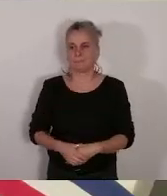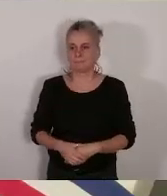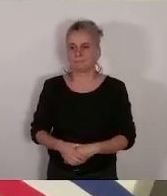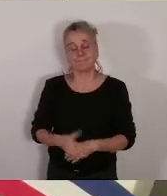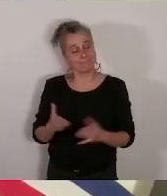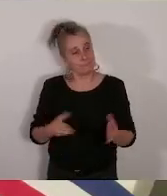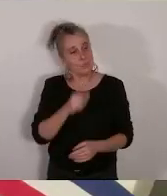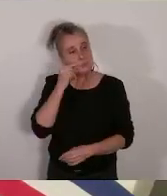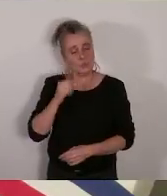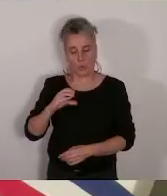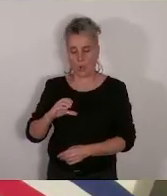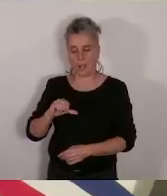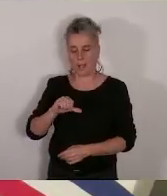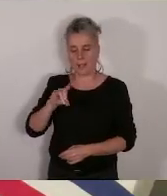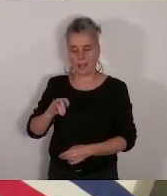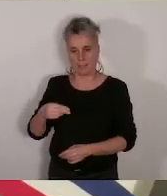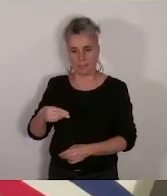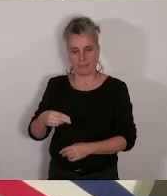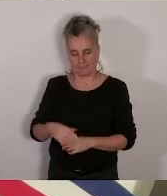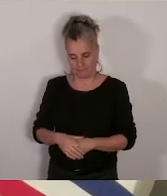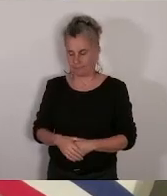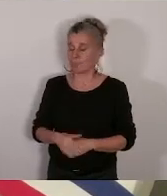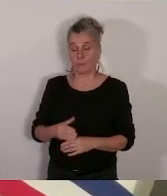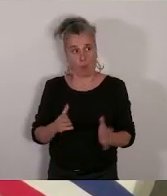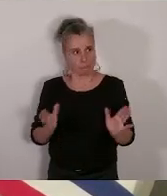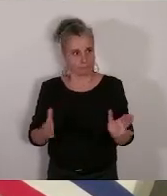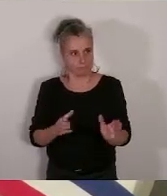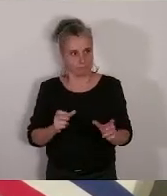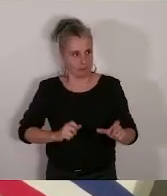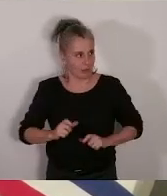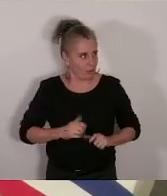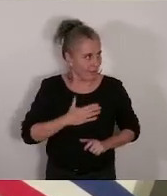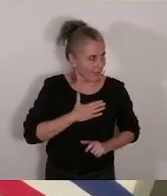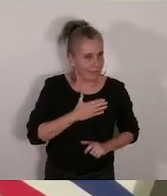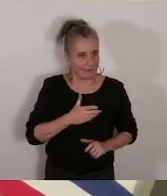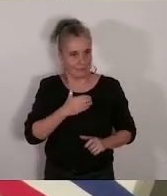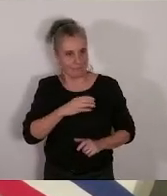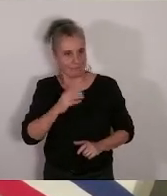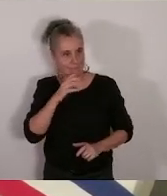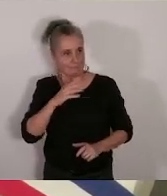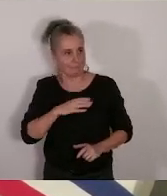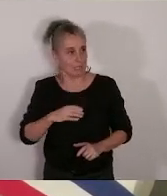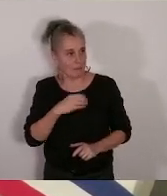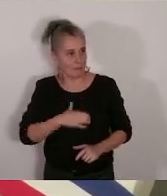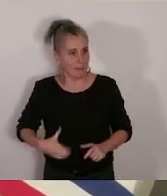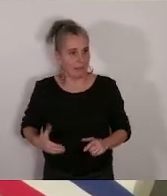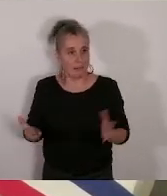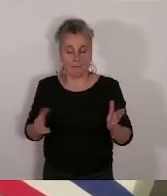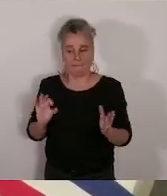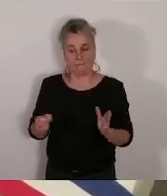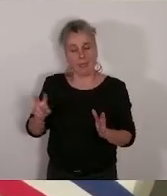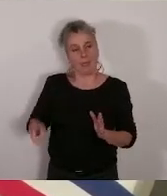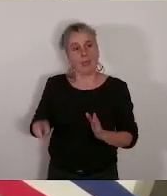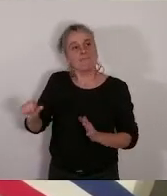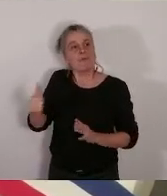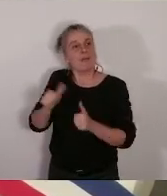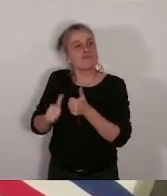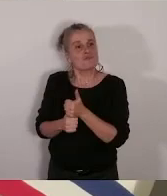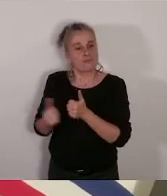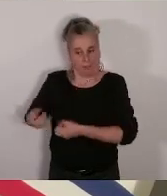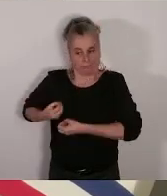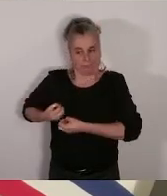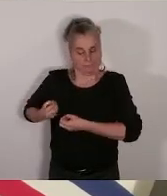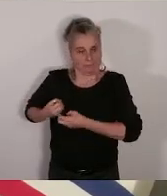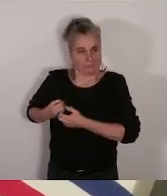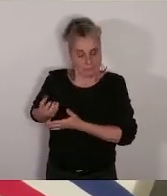Philippe Cannes. Madame la Maire, chers collègues, je suis ravi du déblocage de ce dossier. Effectivement, comme l'a rappelé notre premier adjoint, ça va vraiment nous permettre